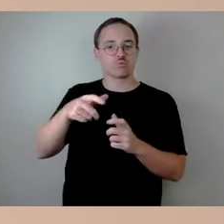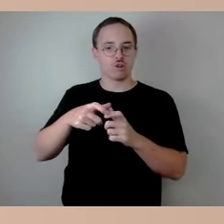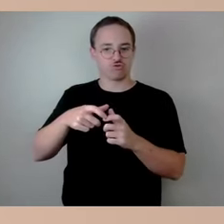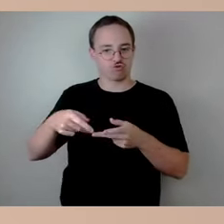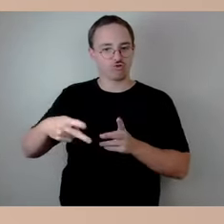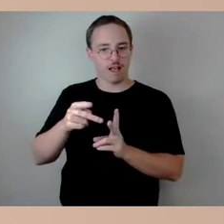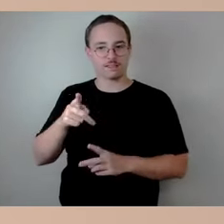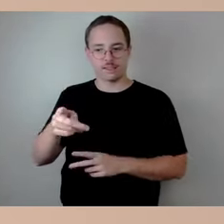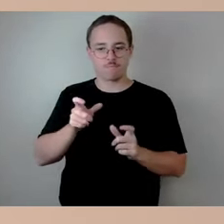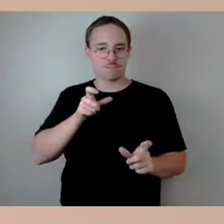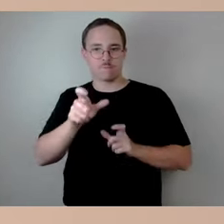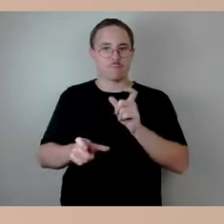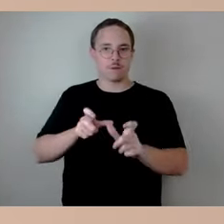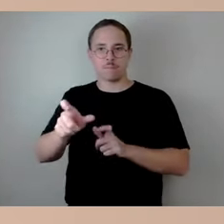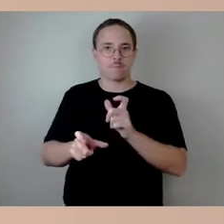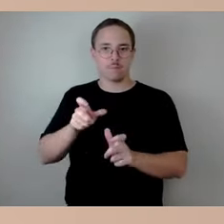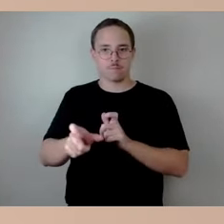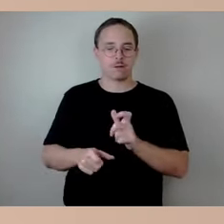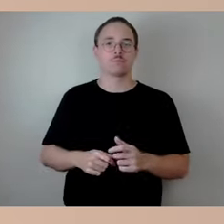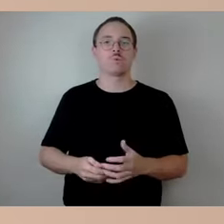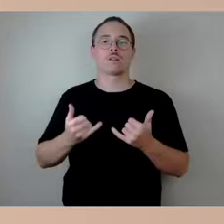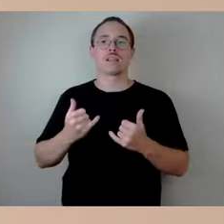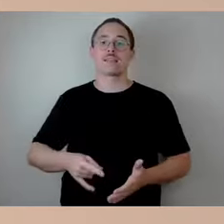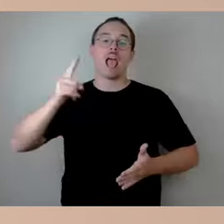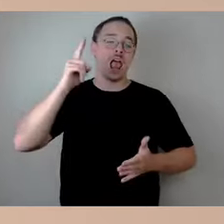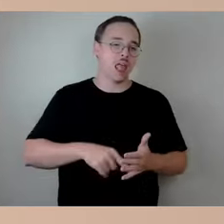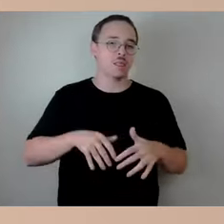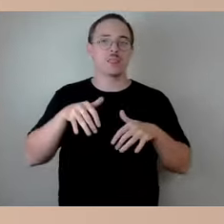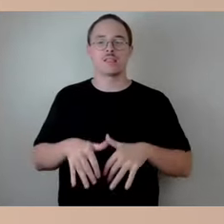ohne Klage und können 26 losgehen. Das hätten wir vor Jahren schon haben können.